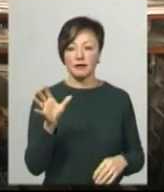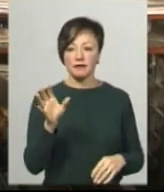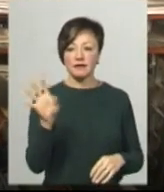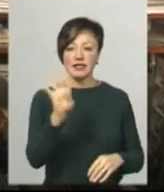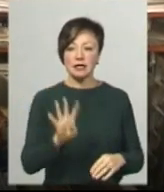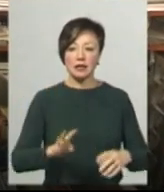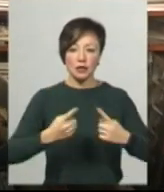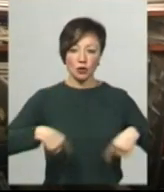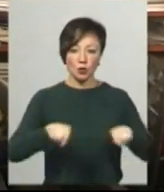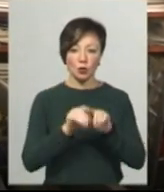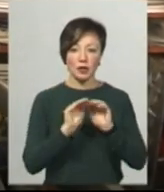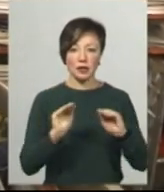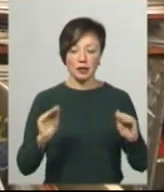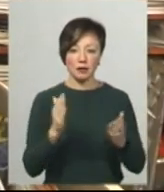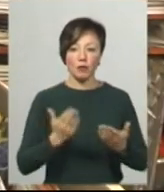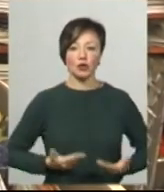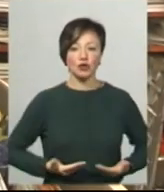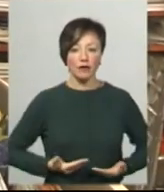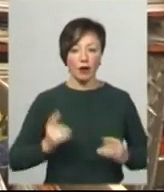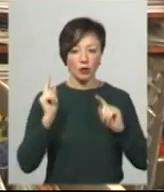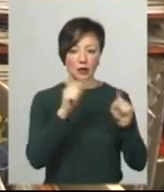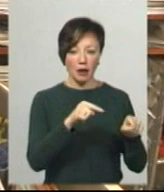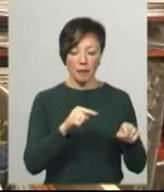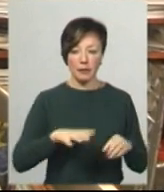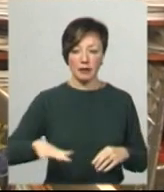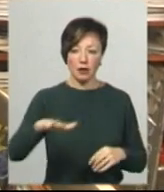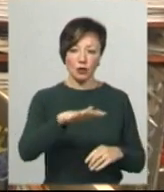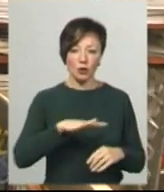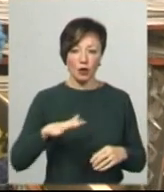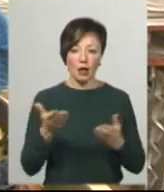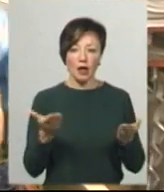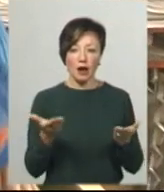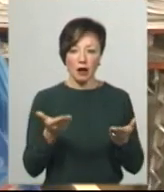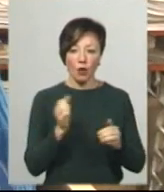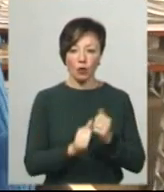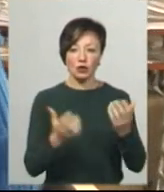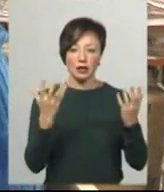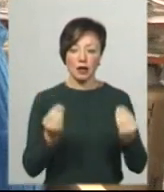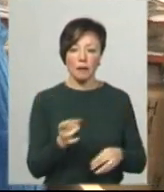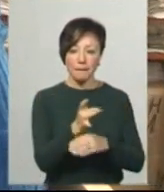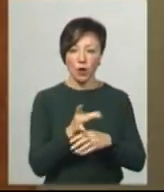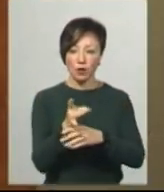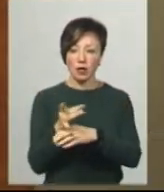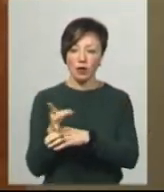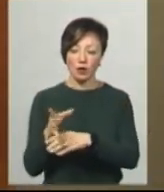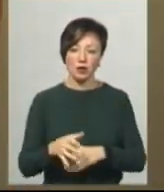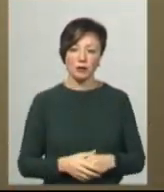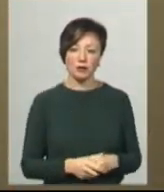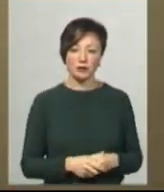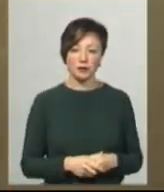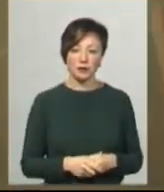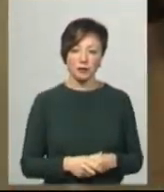діткам, які проживають там, на тій території, котрі майже кожен день прострілюється, обстрілюється.